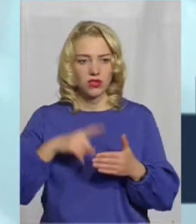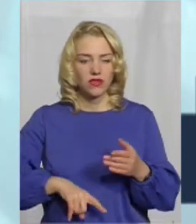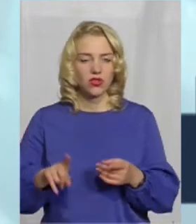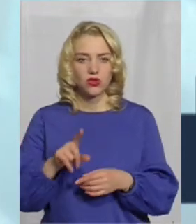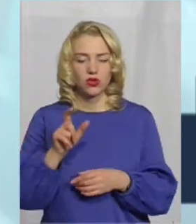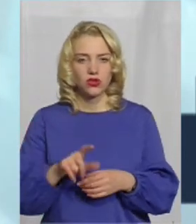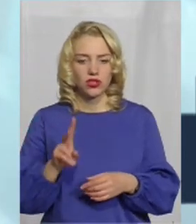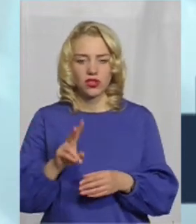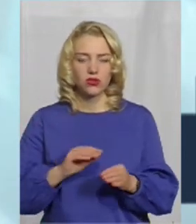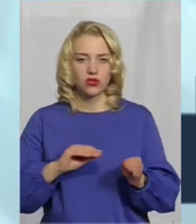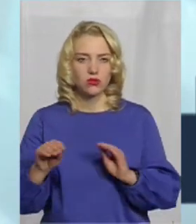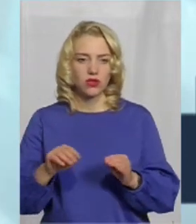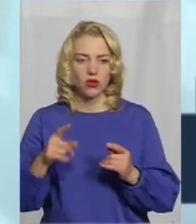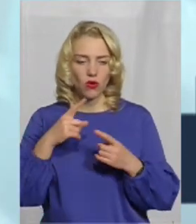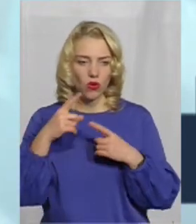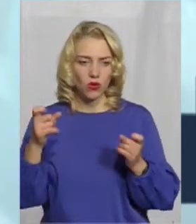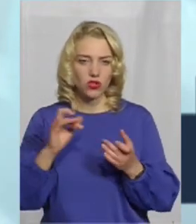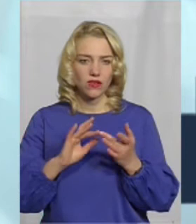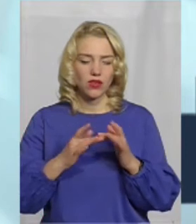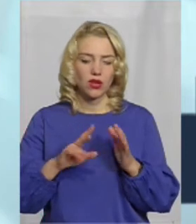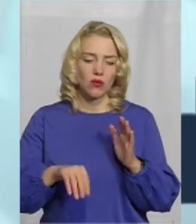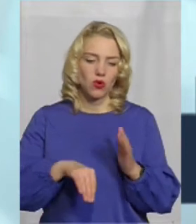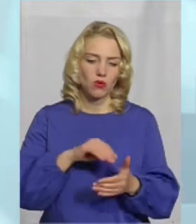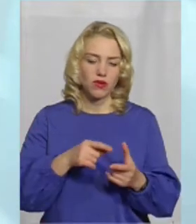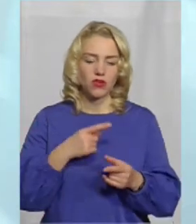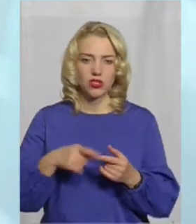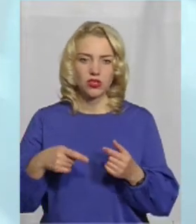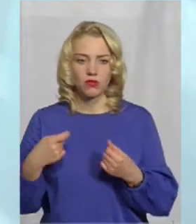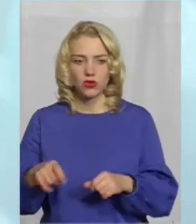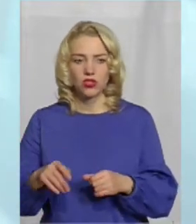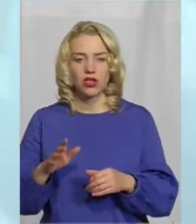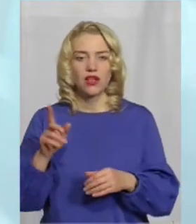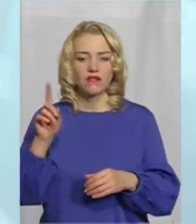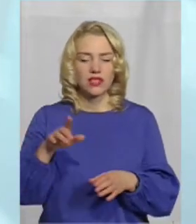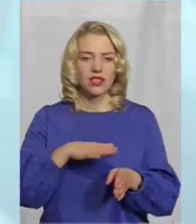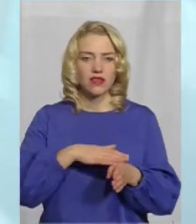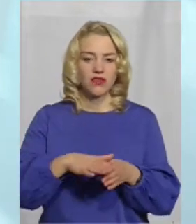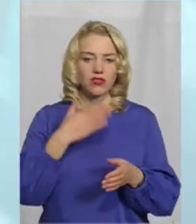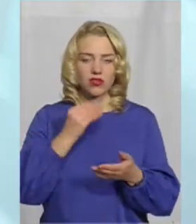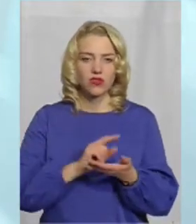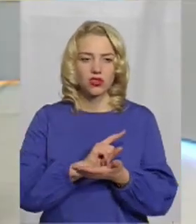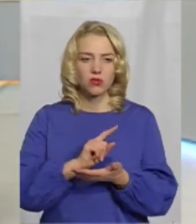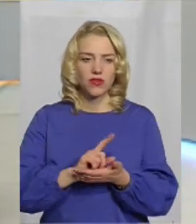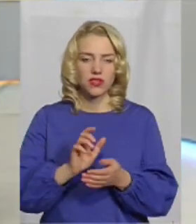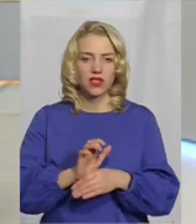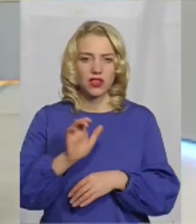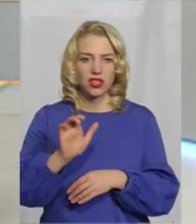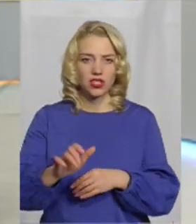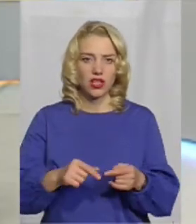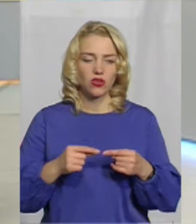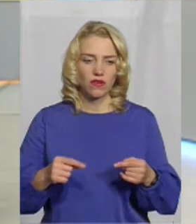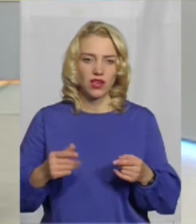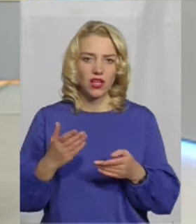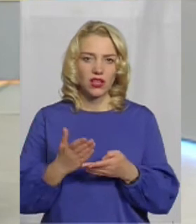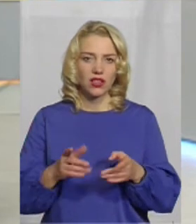розмістила оголошення в інтернеті про купілю чи про продаж, все-таки виконує свої зобов'язання і надійшла товар. Є